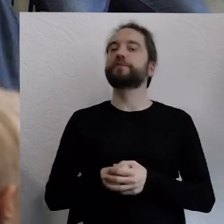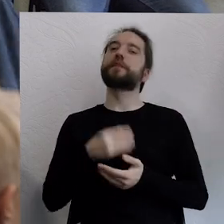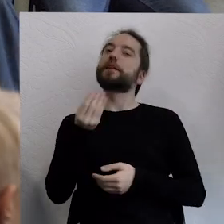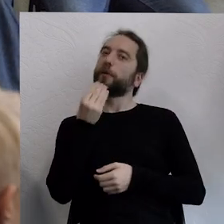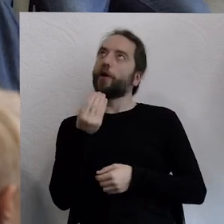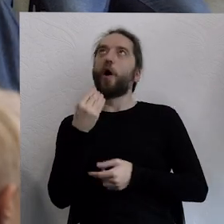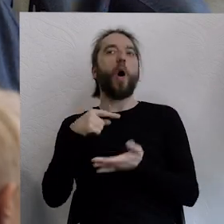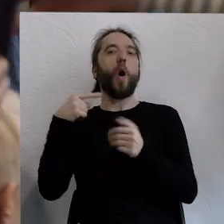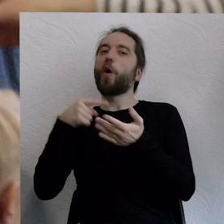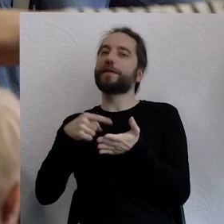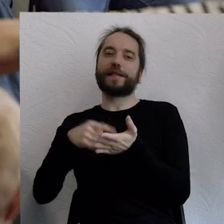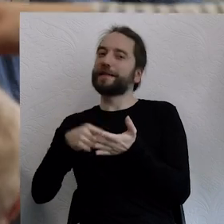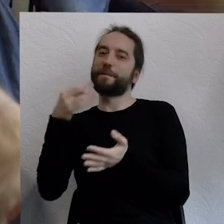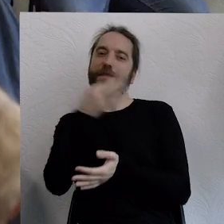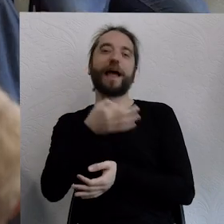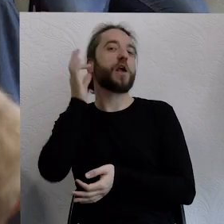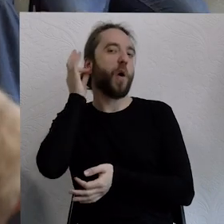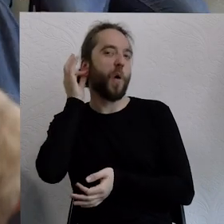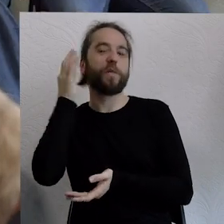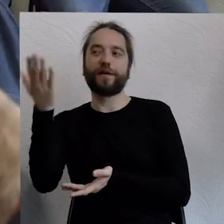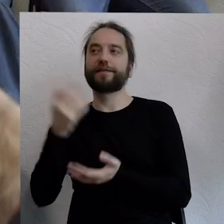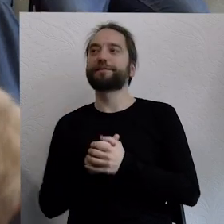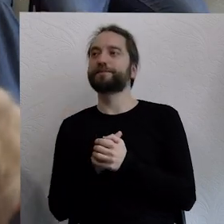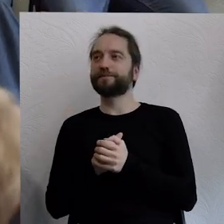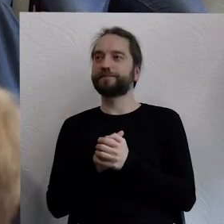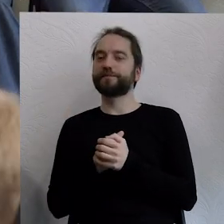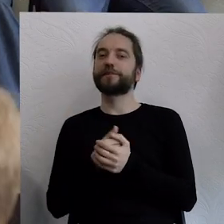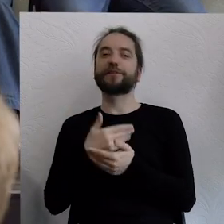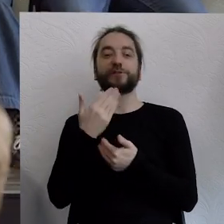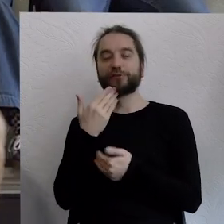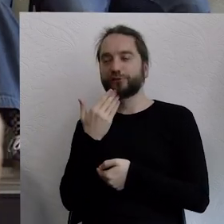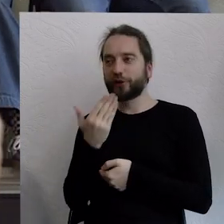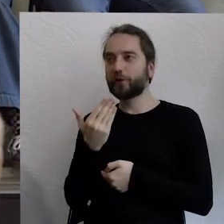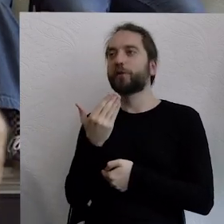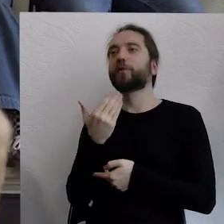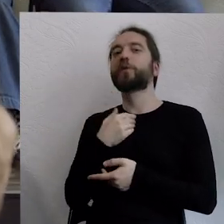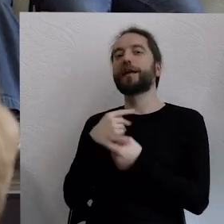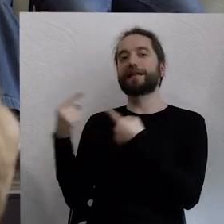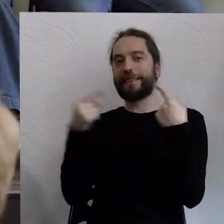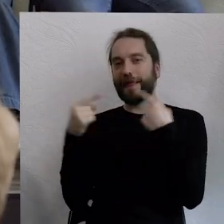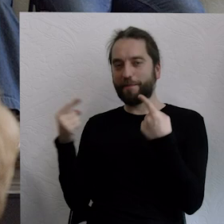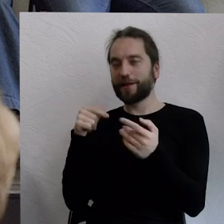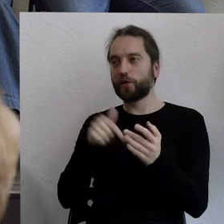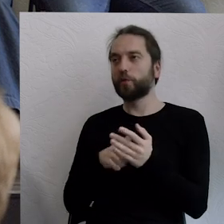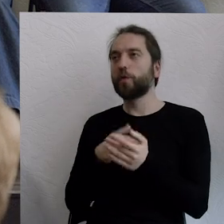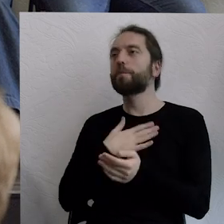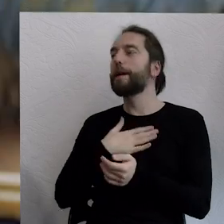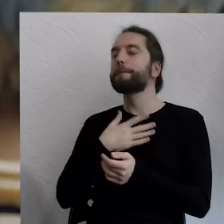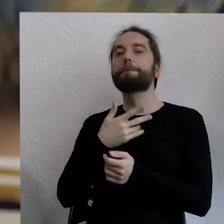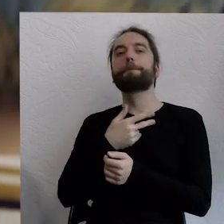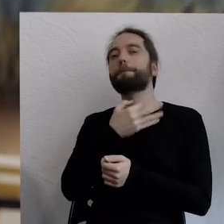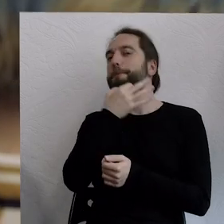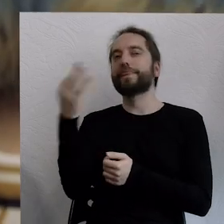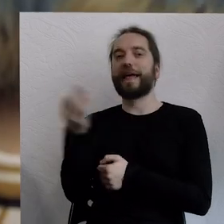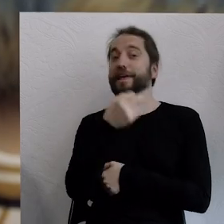Dobrze, to jeszcze liczę na naszą pojemność. To ja dziękuję bardzo za debatę. Mam do państwa wszystkich dwa